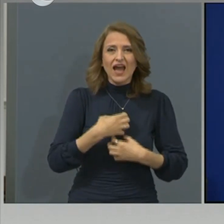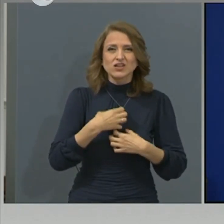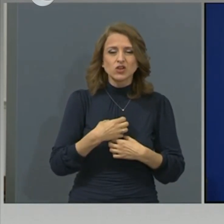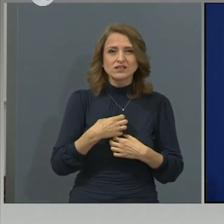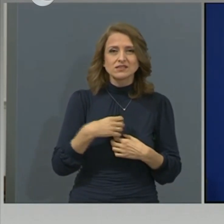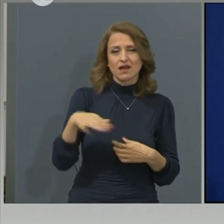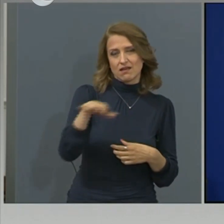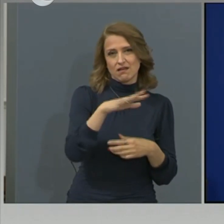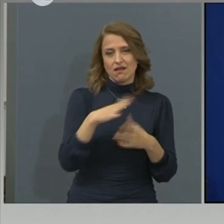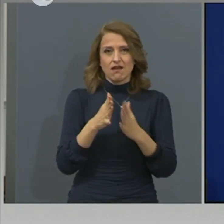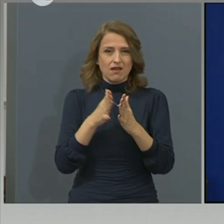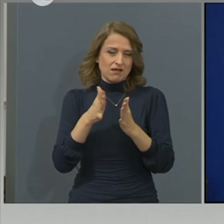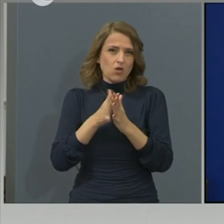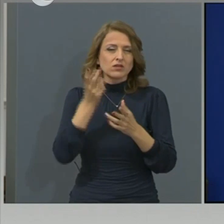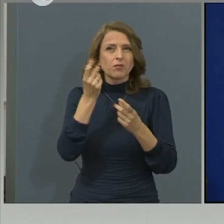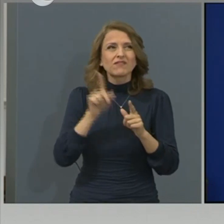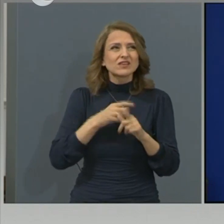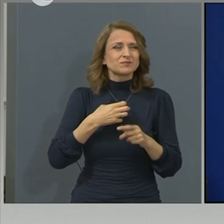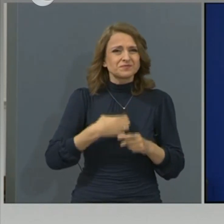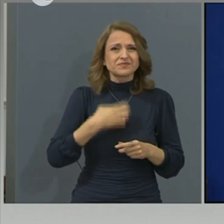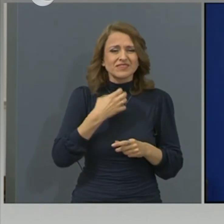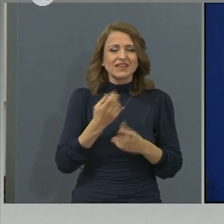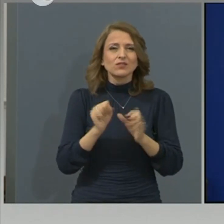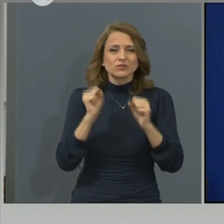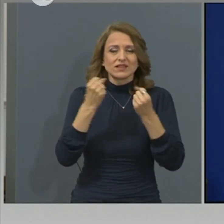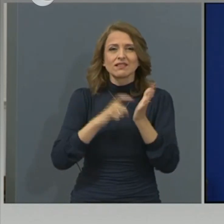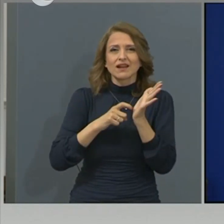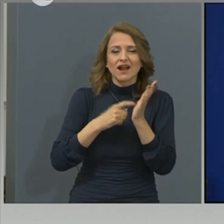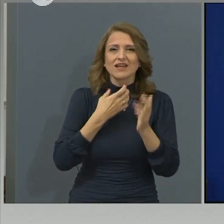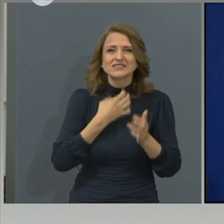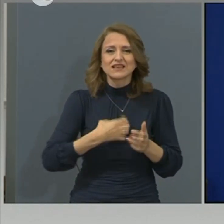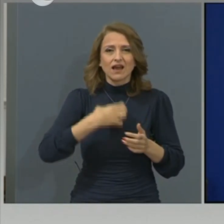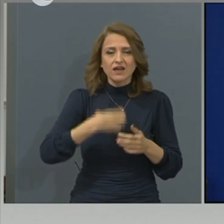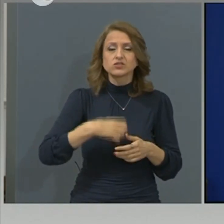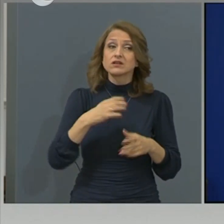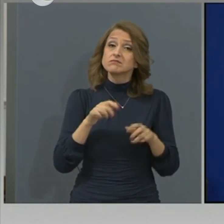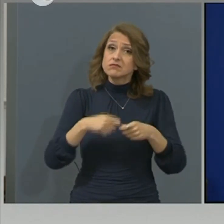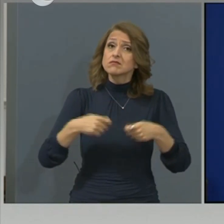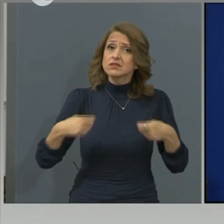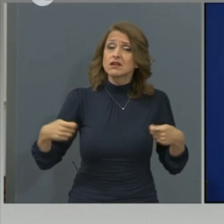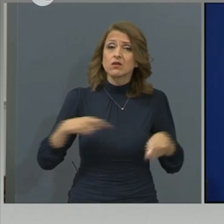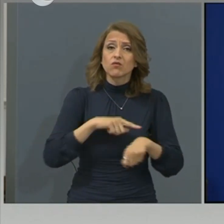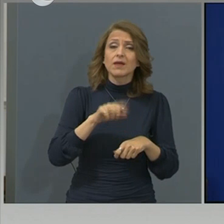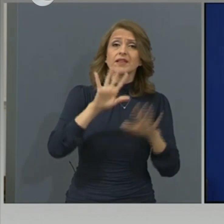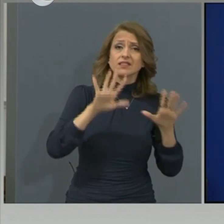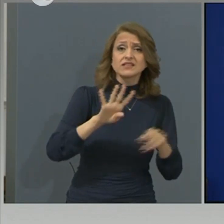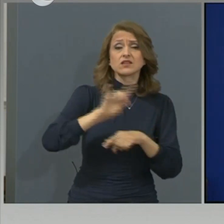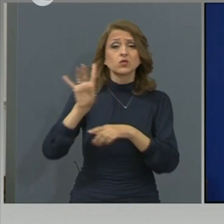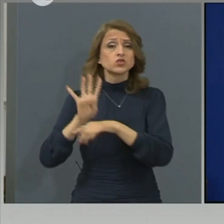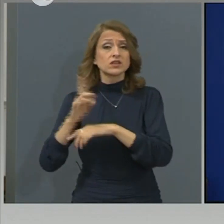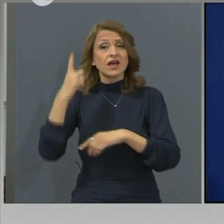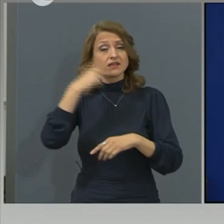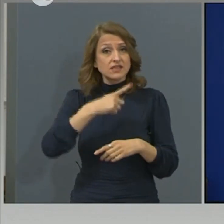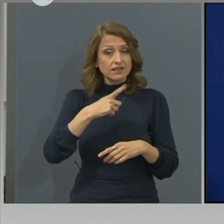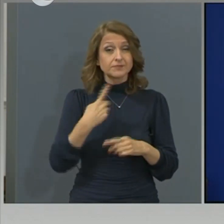непоносима, без експектурации, но също продължава дълго време. 10-14 дни. Нашия болен първия хоспитализиране на